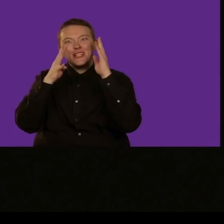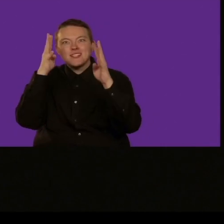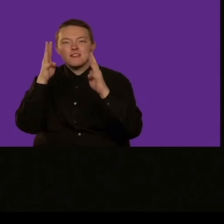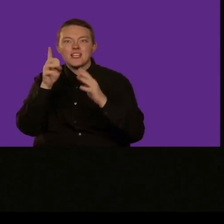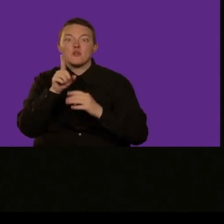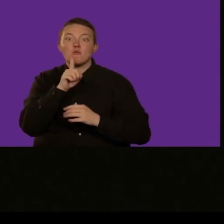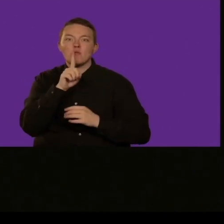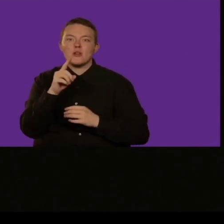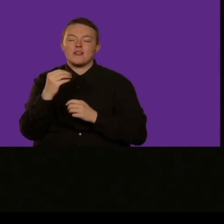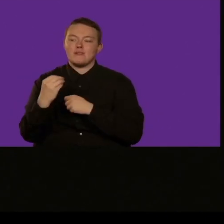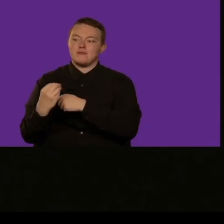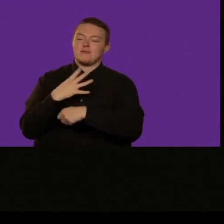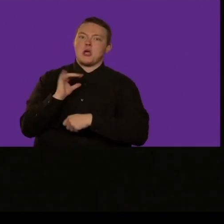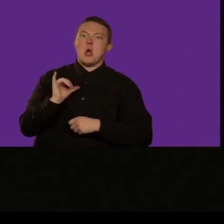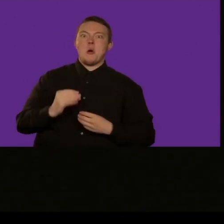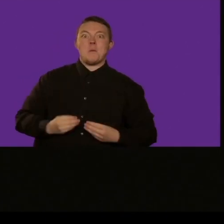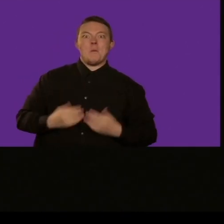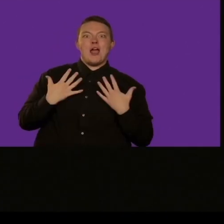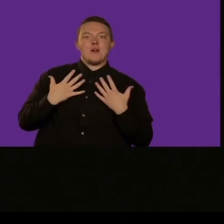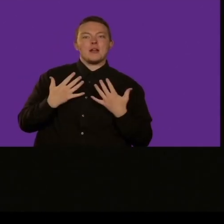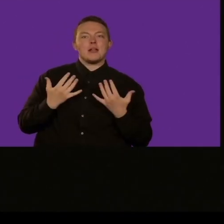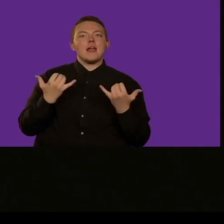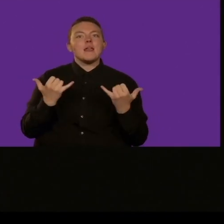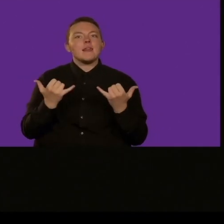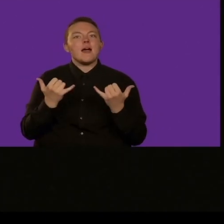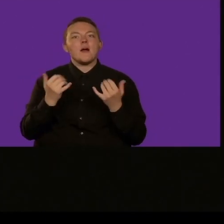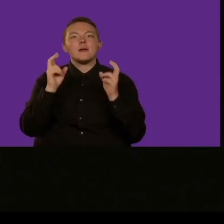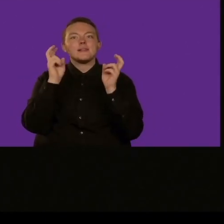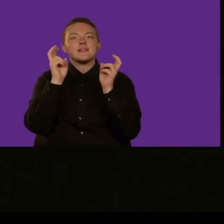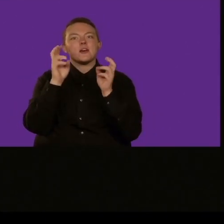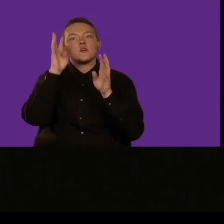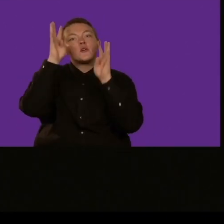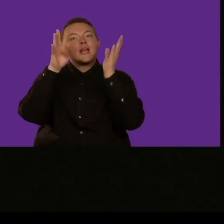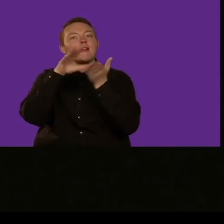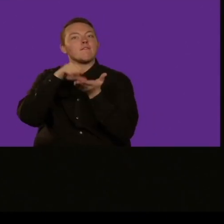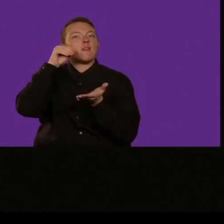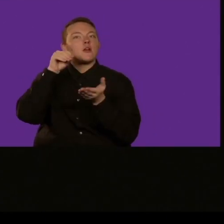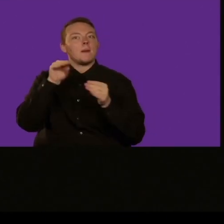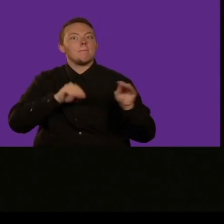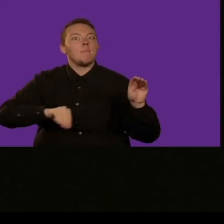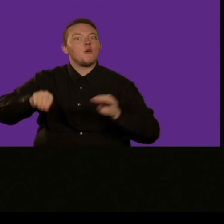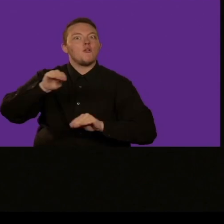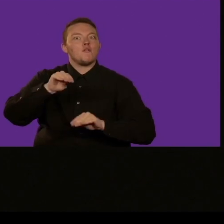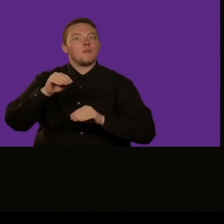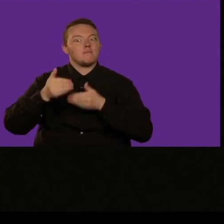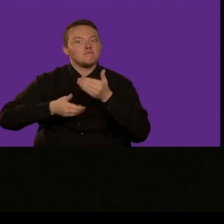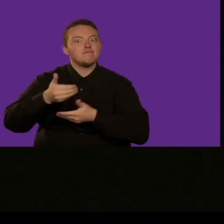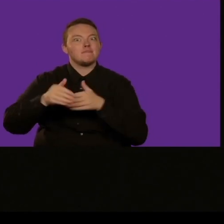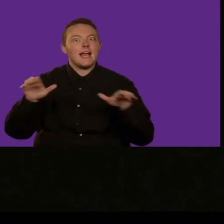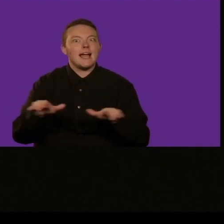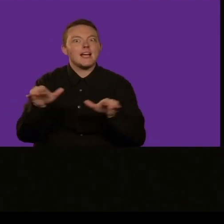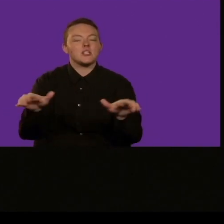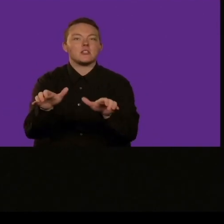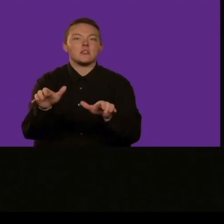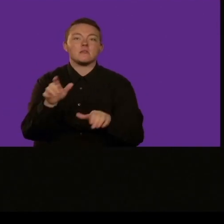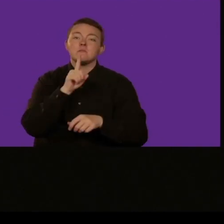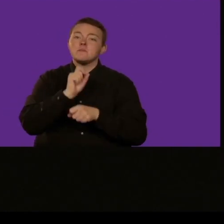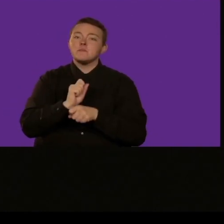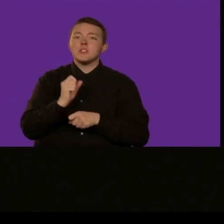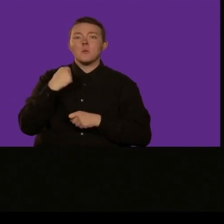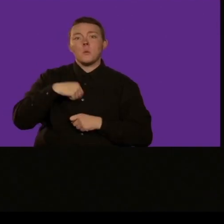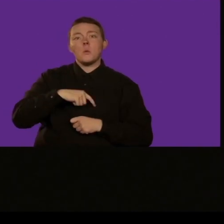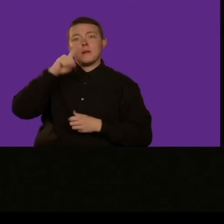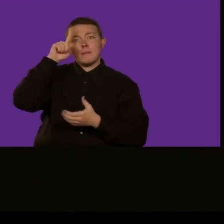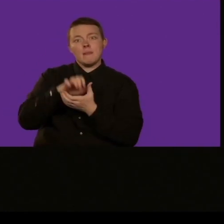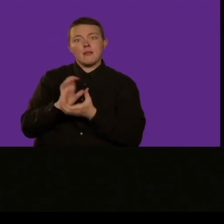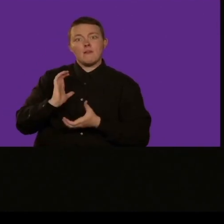orgogliosi che questa fondazione continui e vada avanti con questo lavoro che abbiamo iniziato 50 anni fa, con i nostri